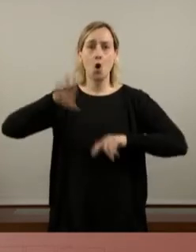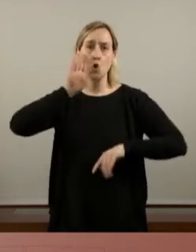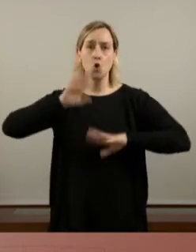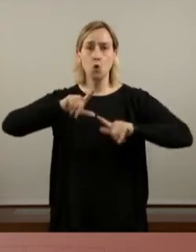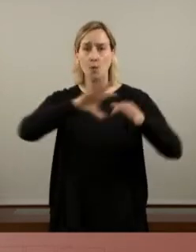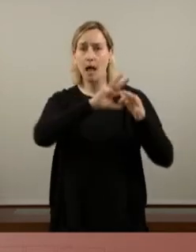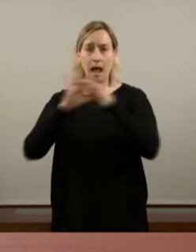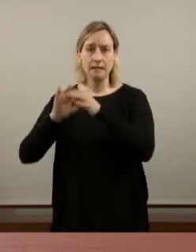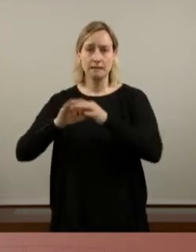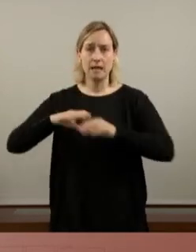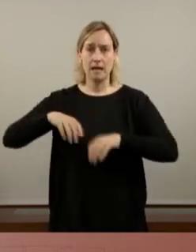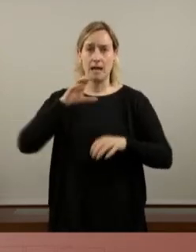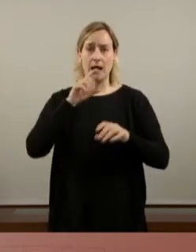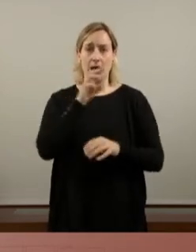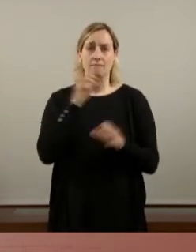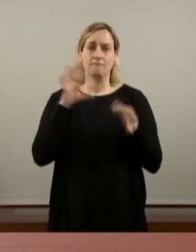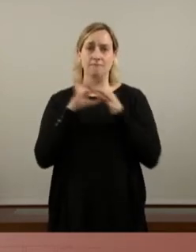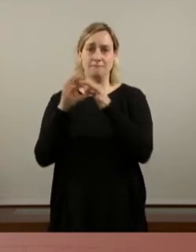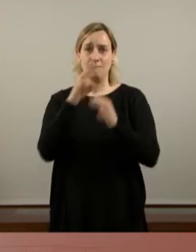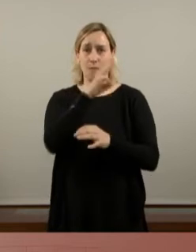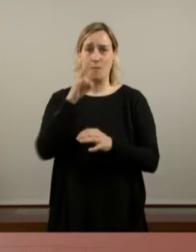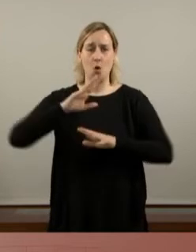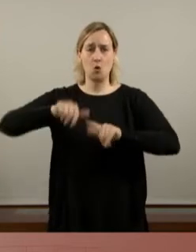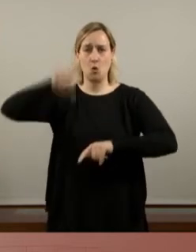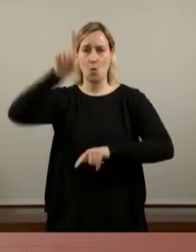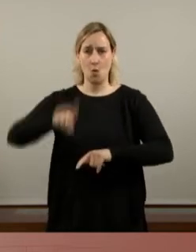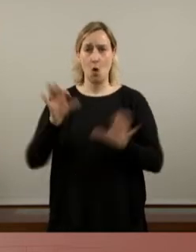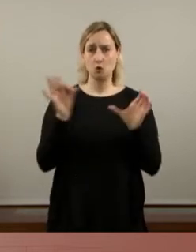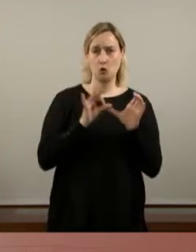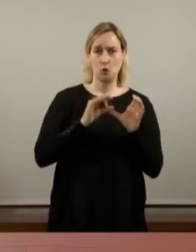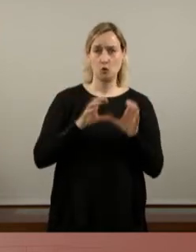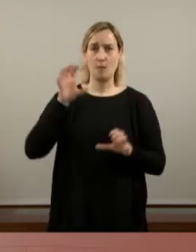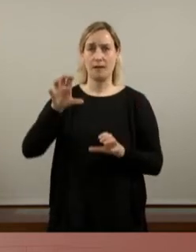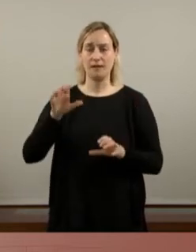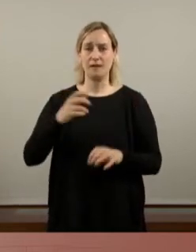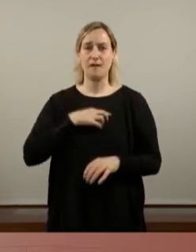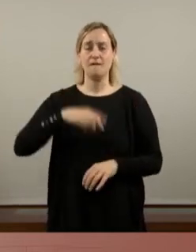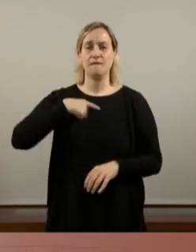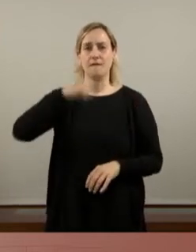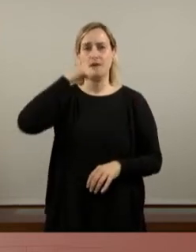amb el partit més corrupte d'Europa com el Partit Popular, amb Ciutadans o el partit feixista de Vox.